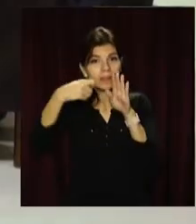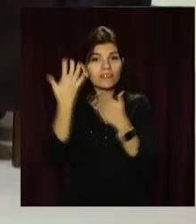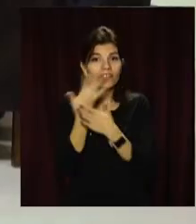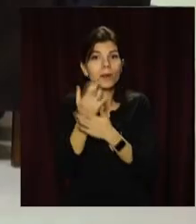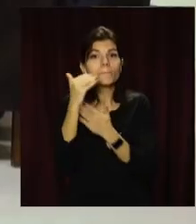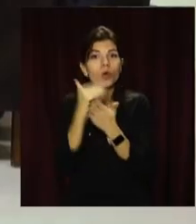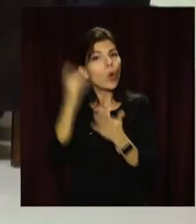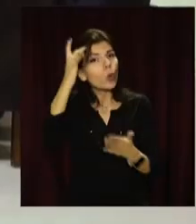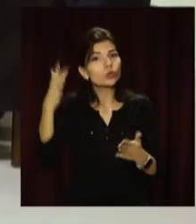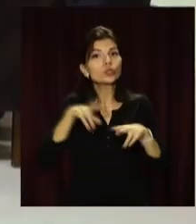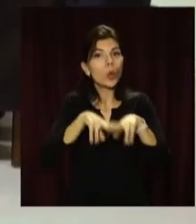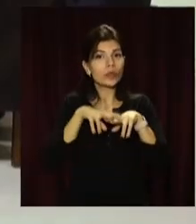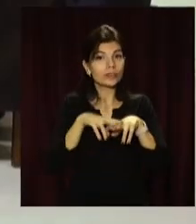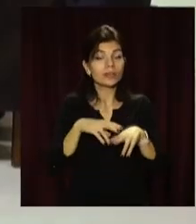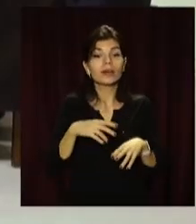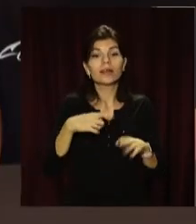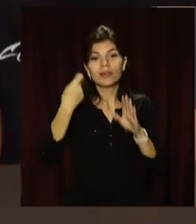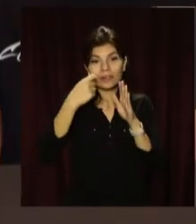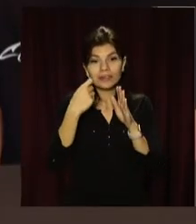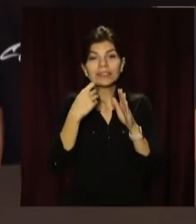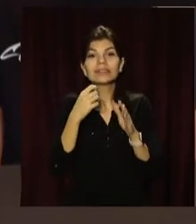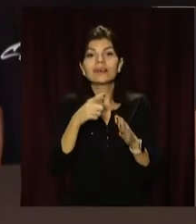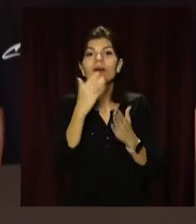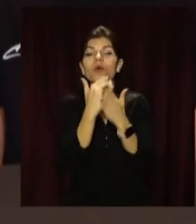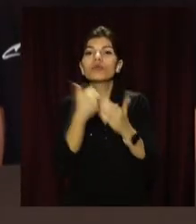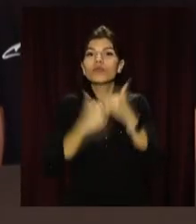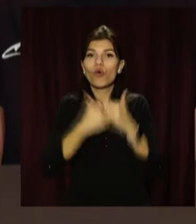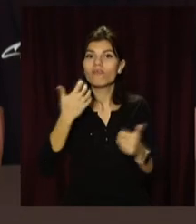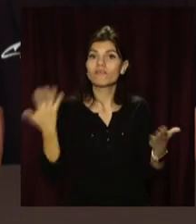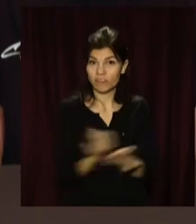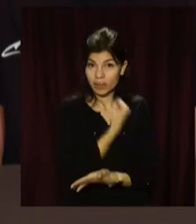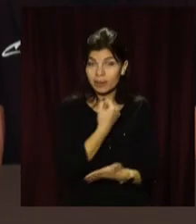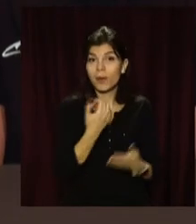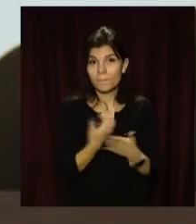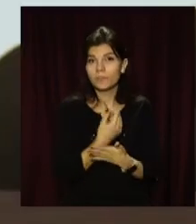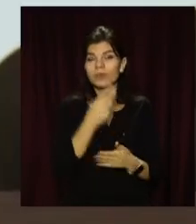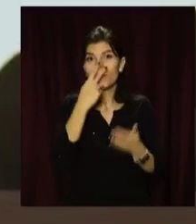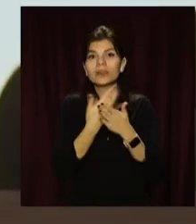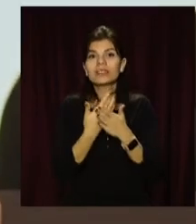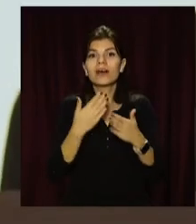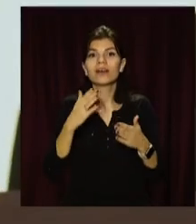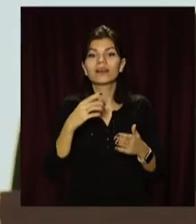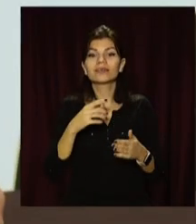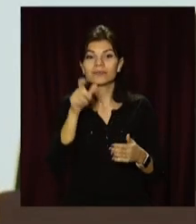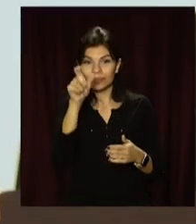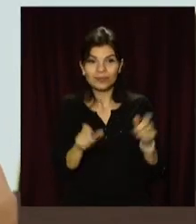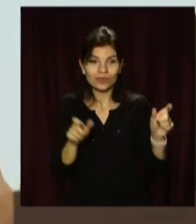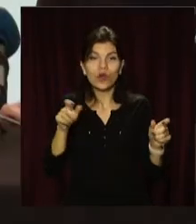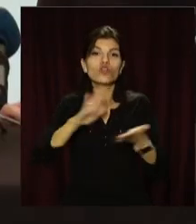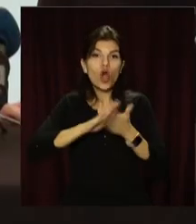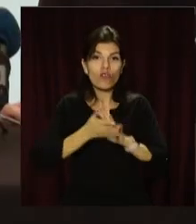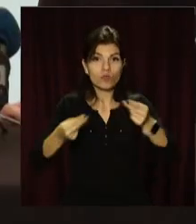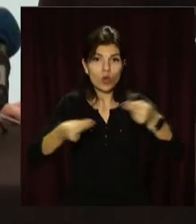столиця». Сценарій переміг у конкурсі творчих проєктів. Представники міської влади та авторка сценарію уклали договір про співпрацю.